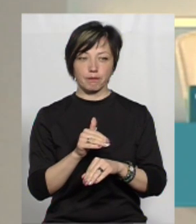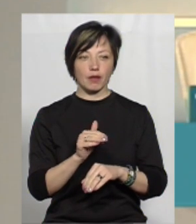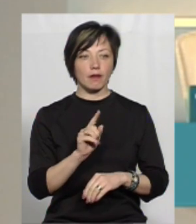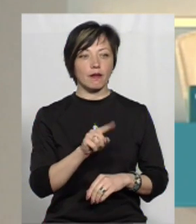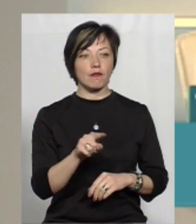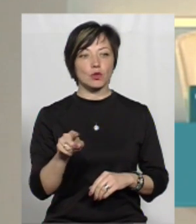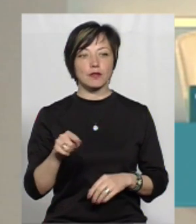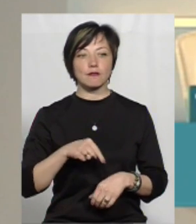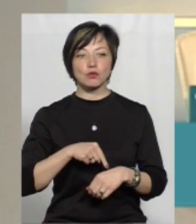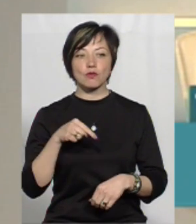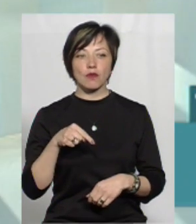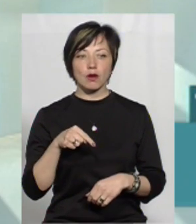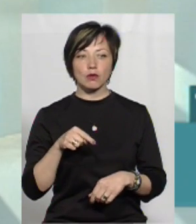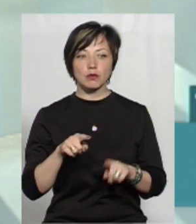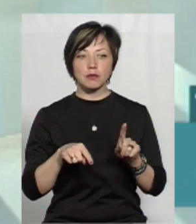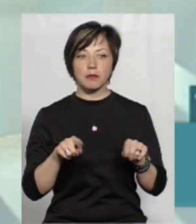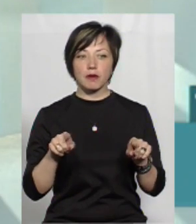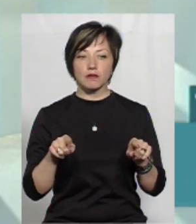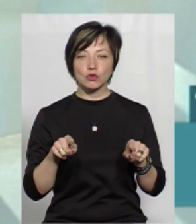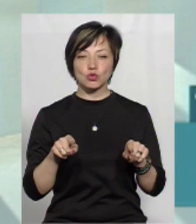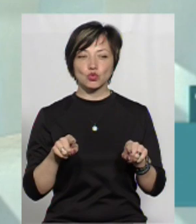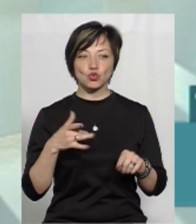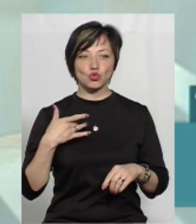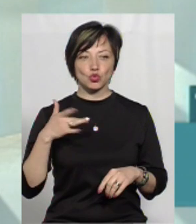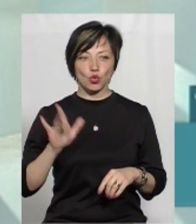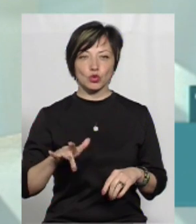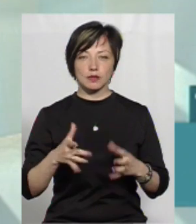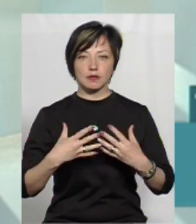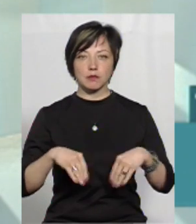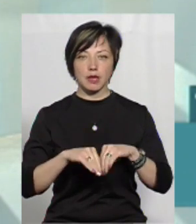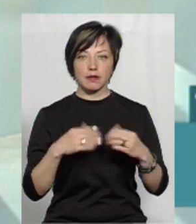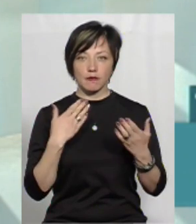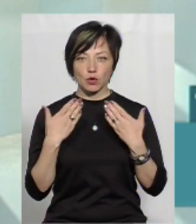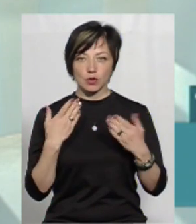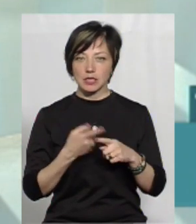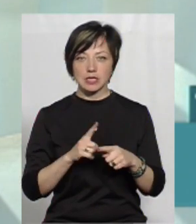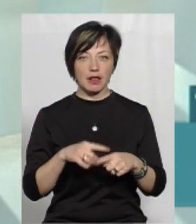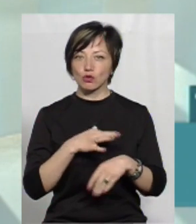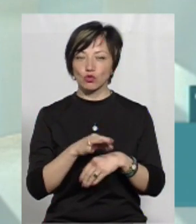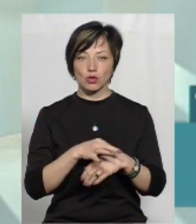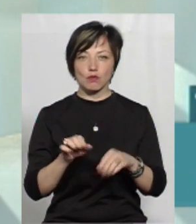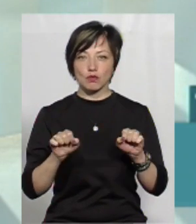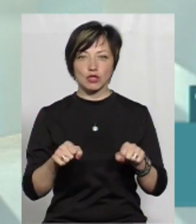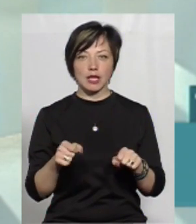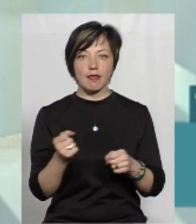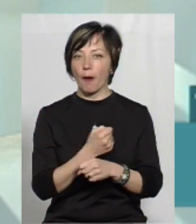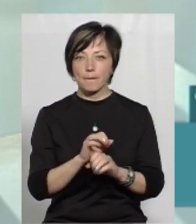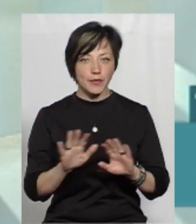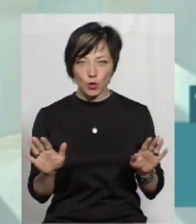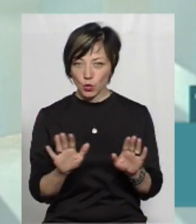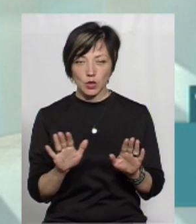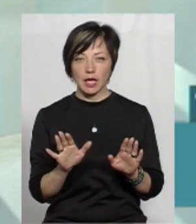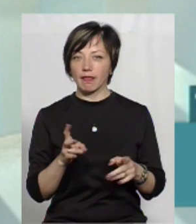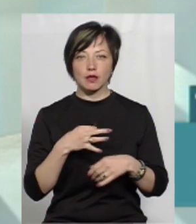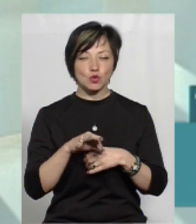Вони відчувають певну жорсткість в сімейних відносинах. Це не жорстокість, їх, можливо, і не б'ють, і